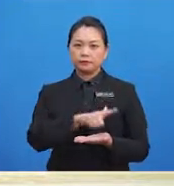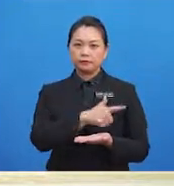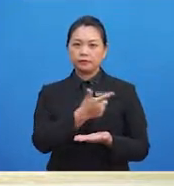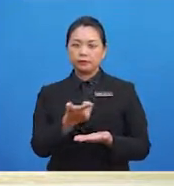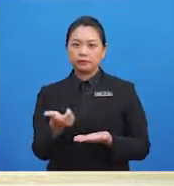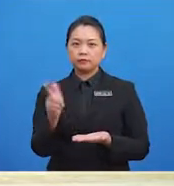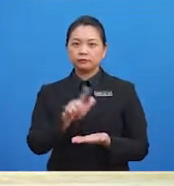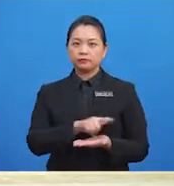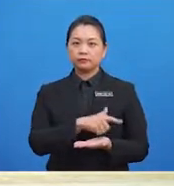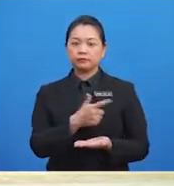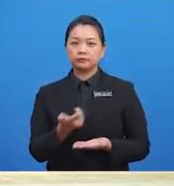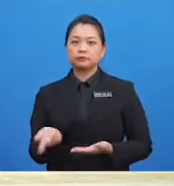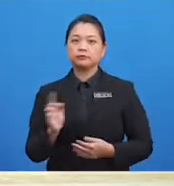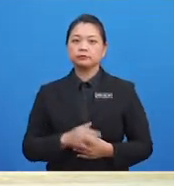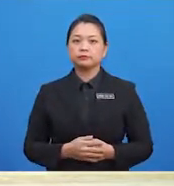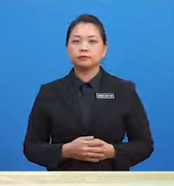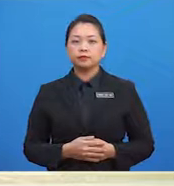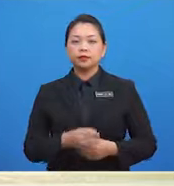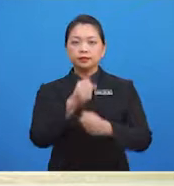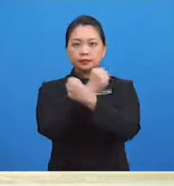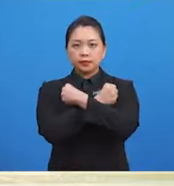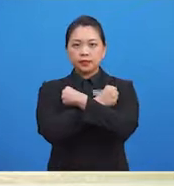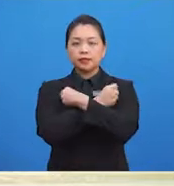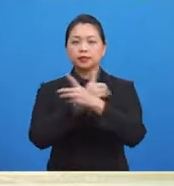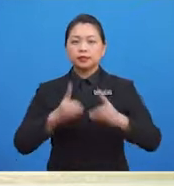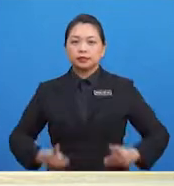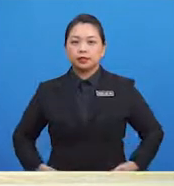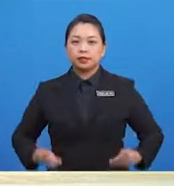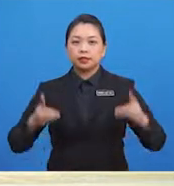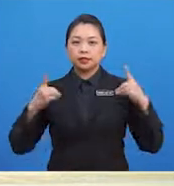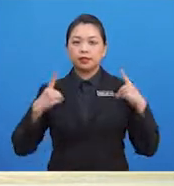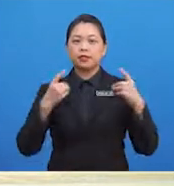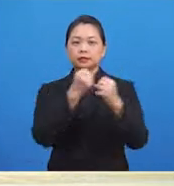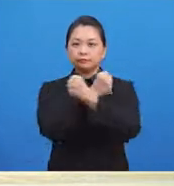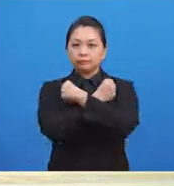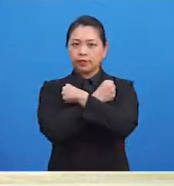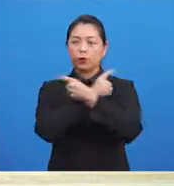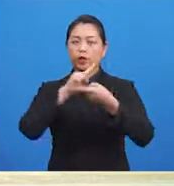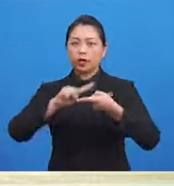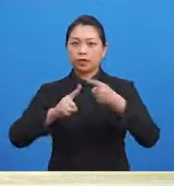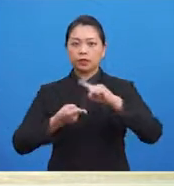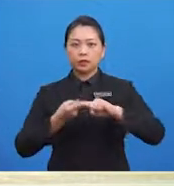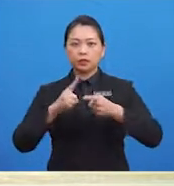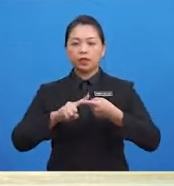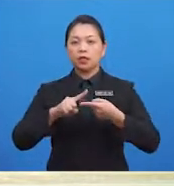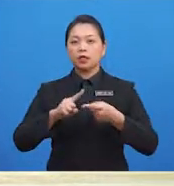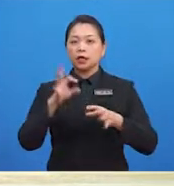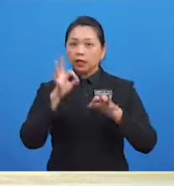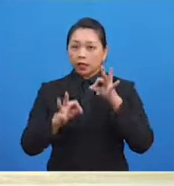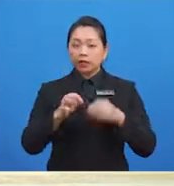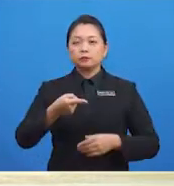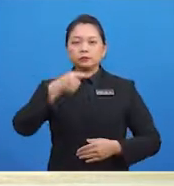Halalala... Sayang diri sayang kawan